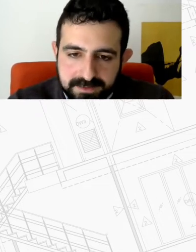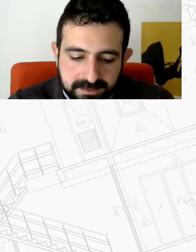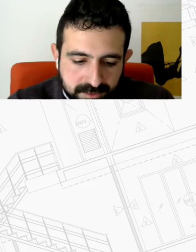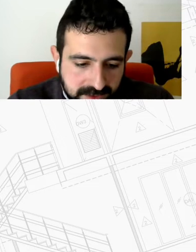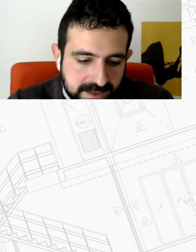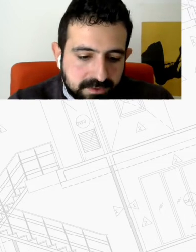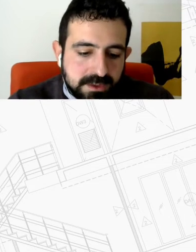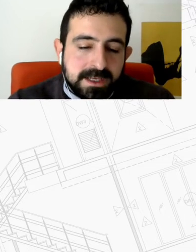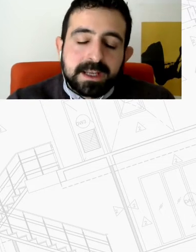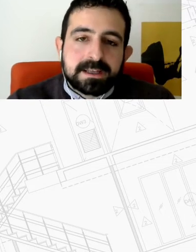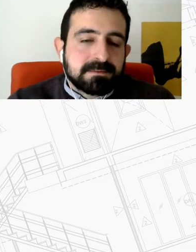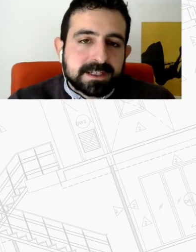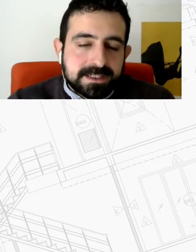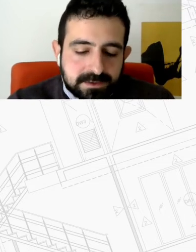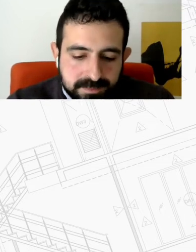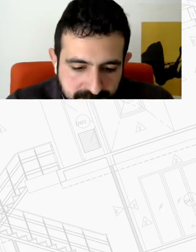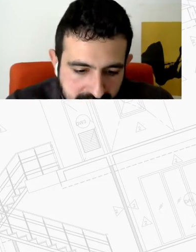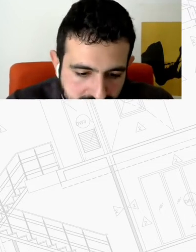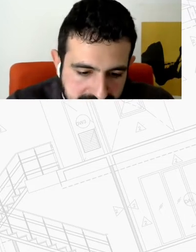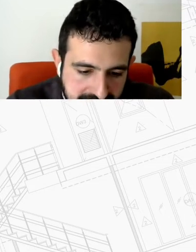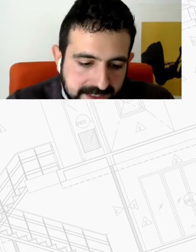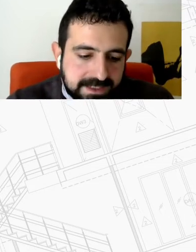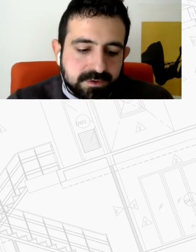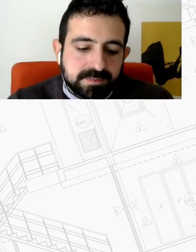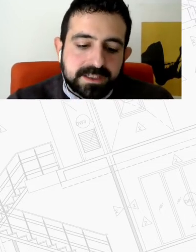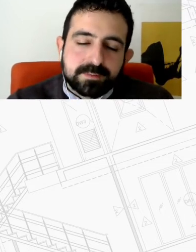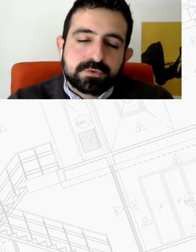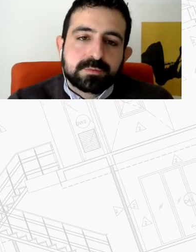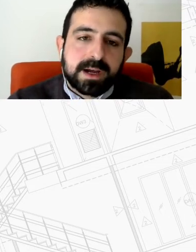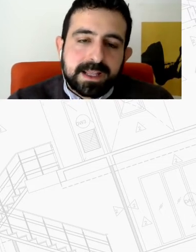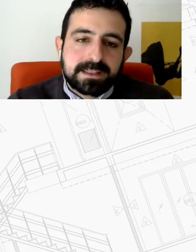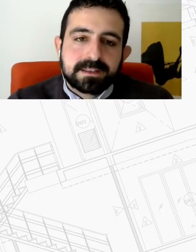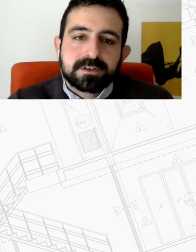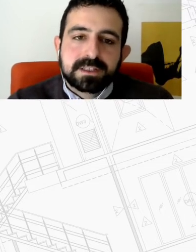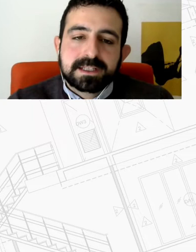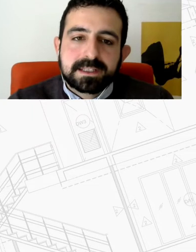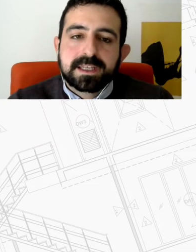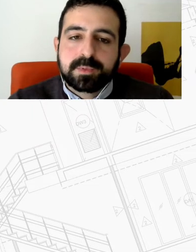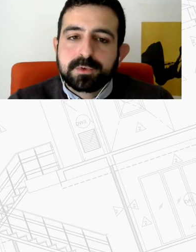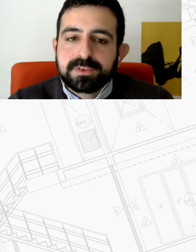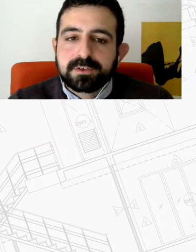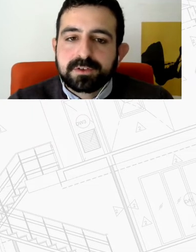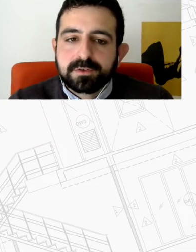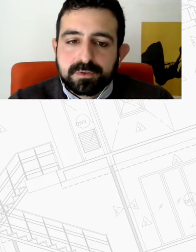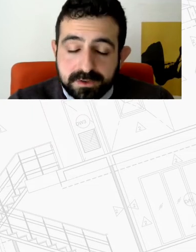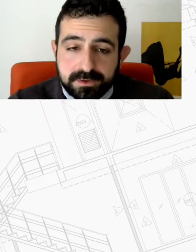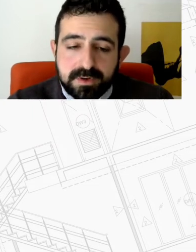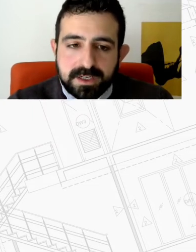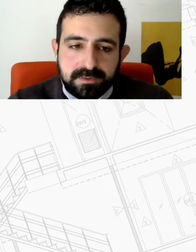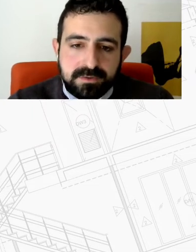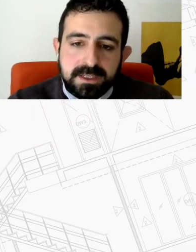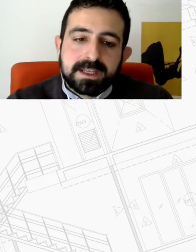προσφορά δηλαδή το κράτος ανεξαρτήτως επιπέδου με τα εργαλή και τους μηχανισμούς που παρέχει την κοινωνική κατοικία από μορφή κοινωνικού